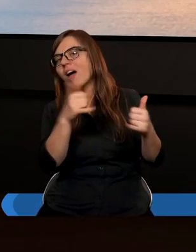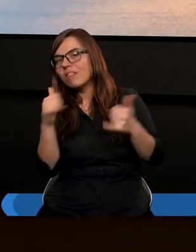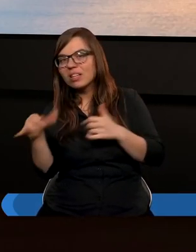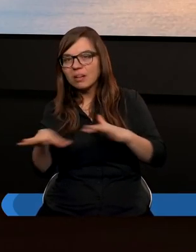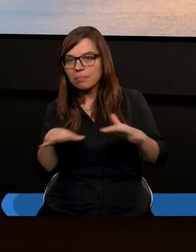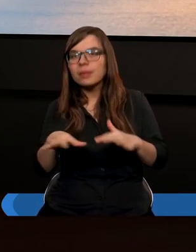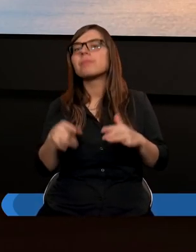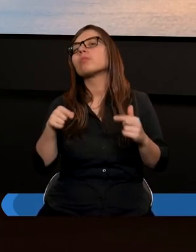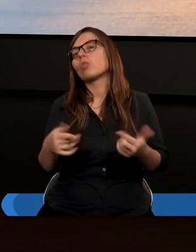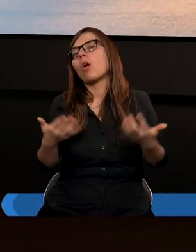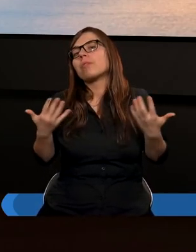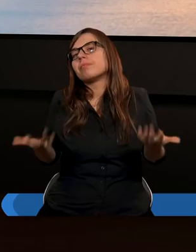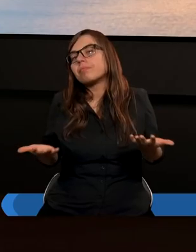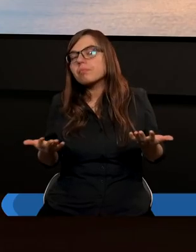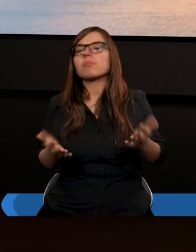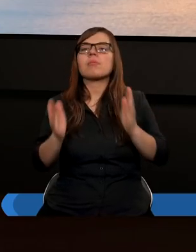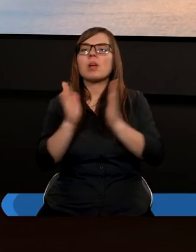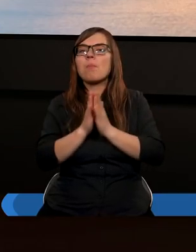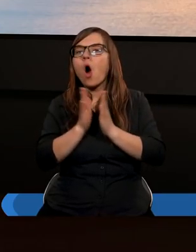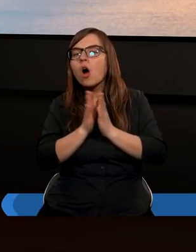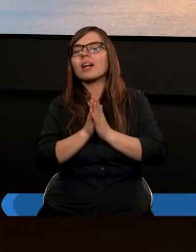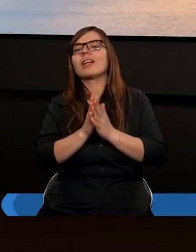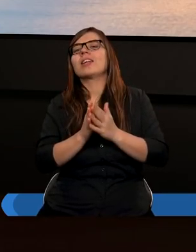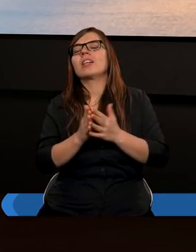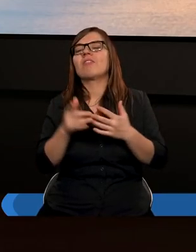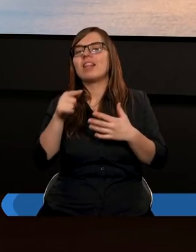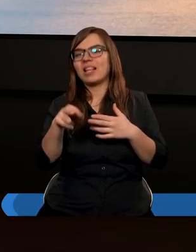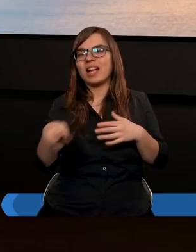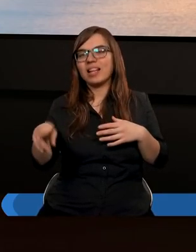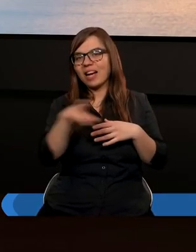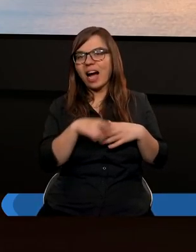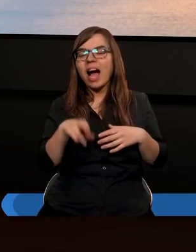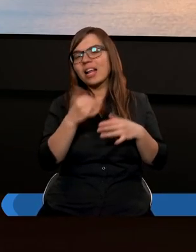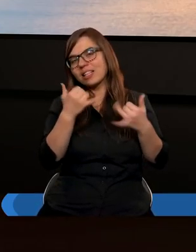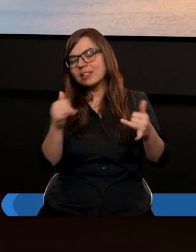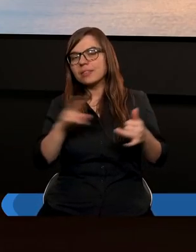to po modlitwach w tej radzie i tak dalej